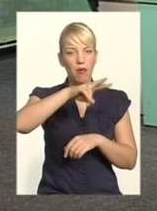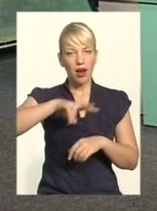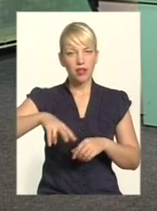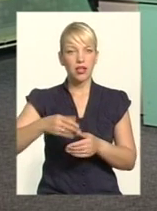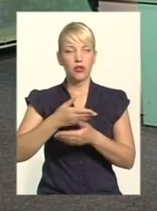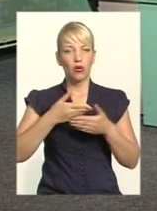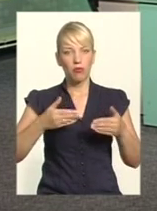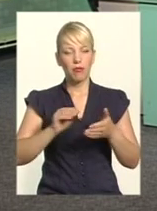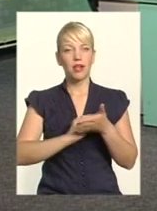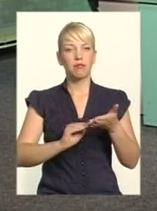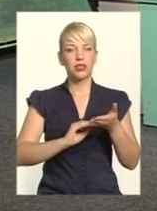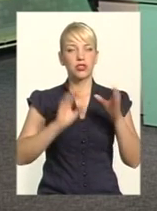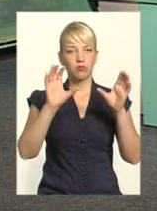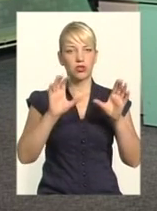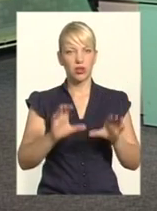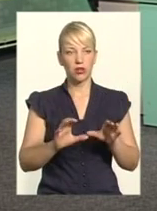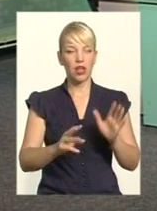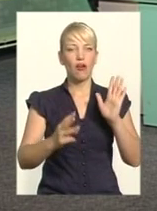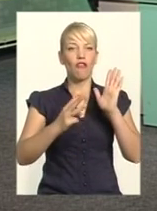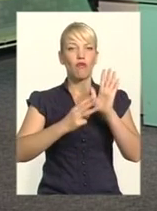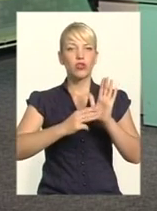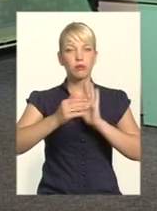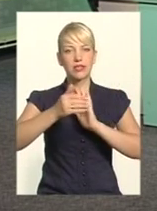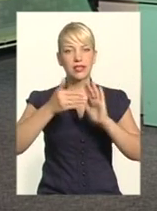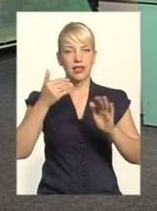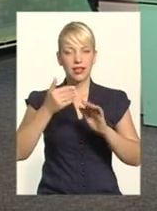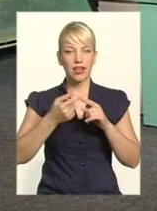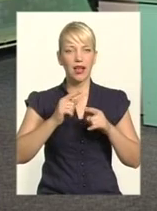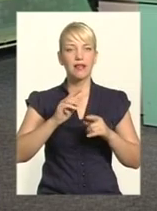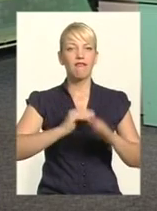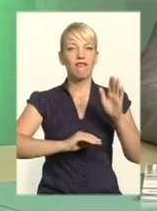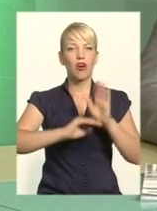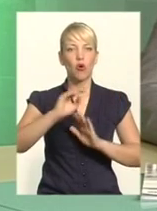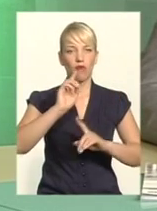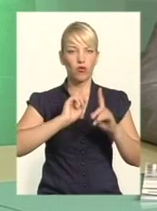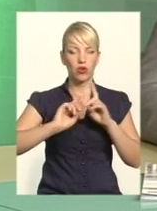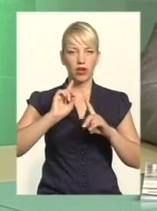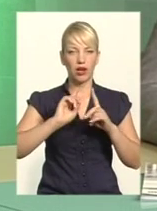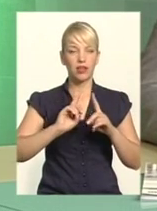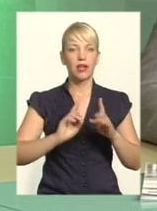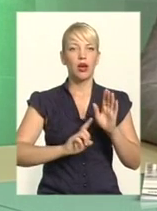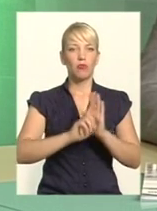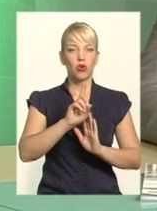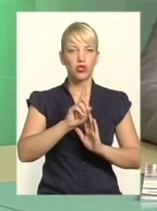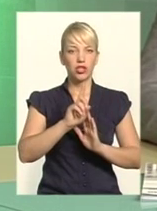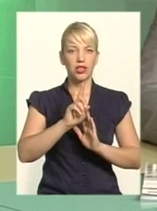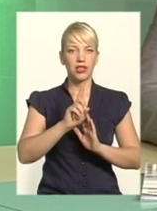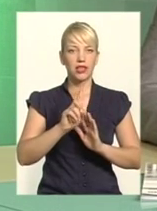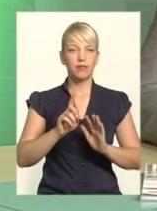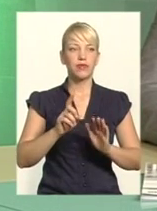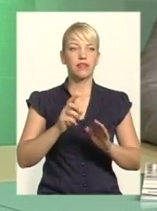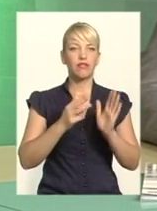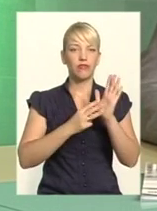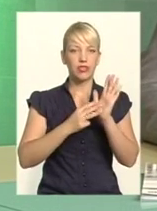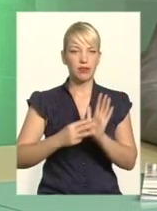вже наше восьме скликання Верховної Ради розпочало свою роботу лише 8 місяців тому, але є закони, які ми прийняли, і вони вже